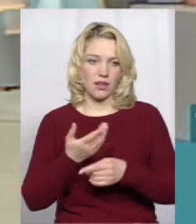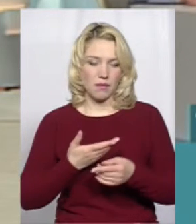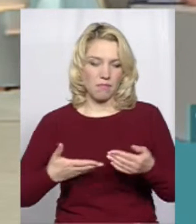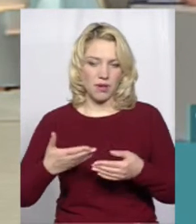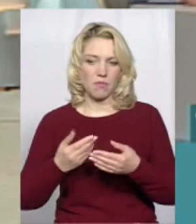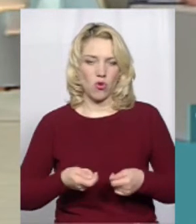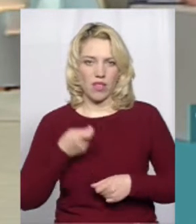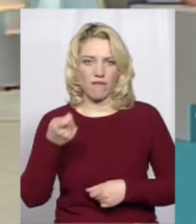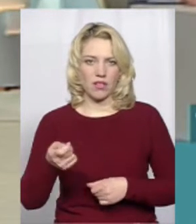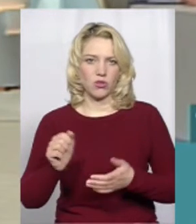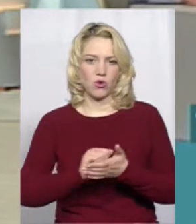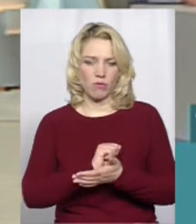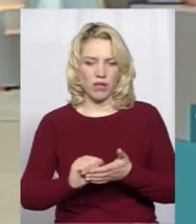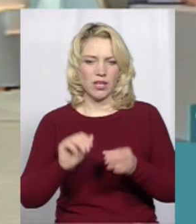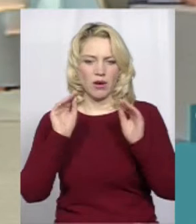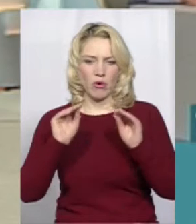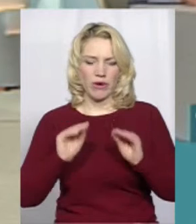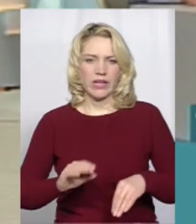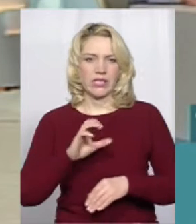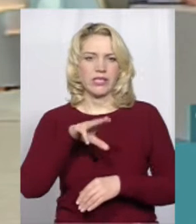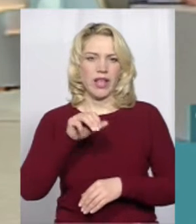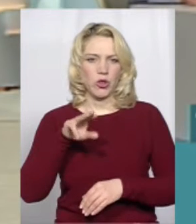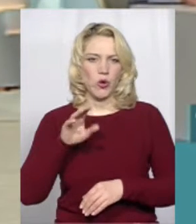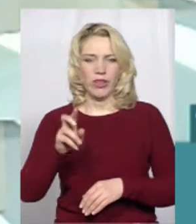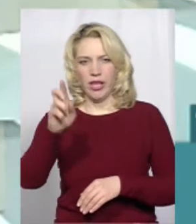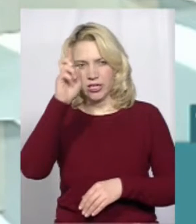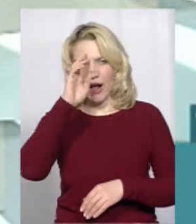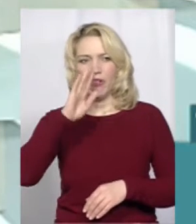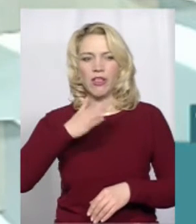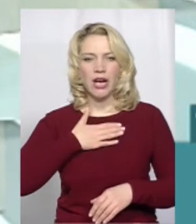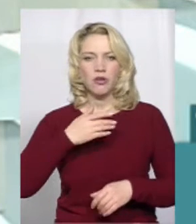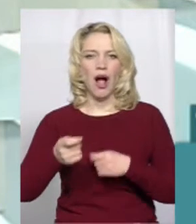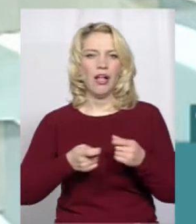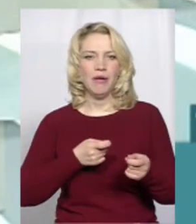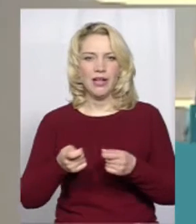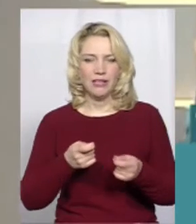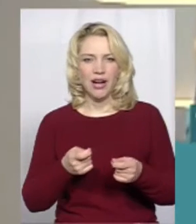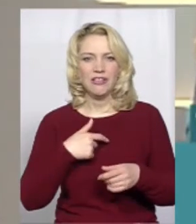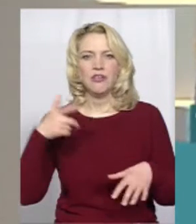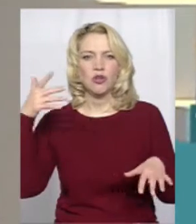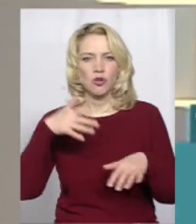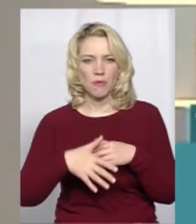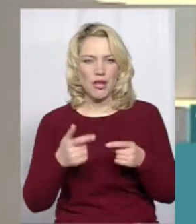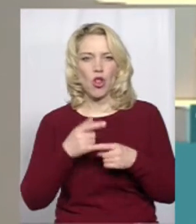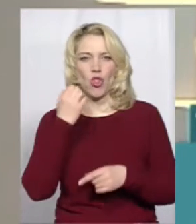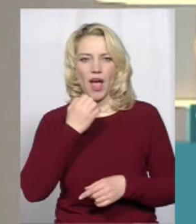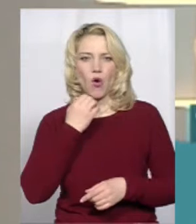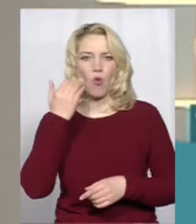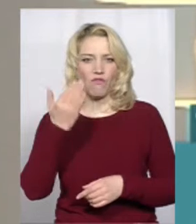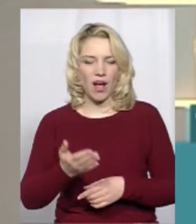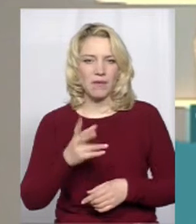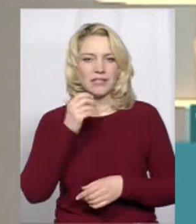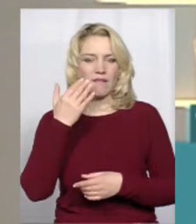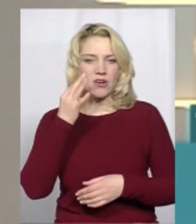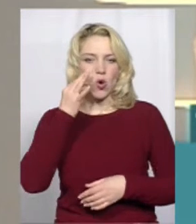ці наші документи протокол, звернення статути в державну нашу адміністрацію. Зрозуміло. Дякую вам за ваш